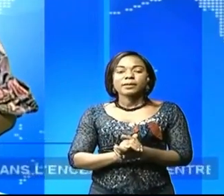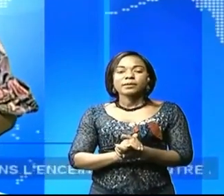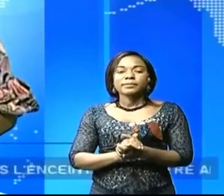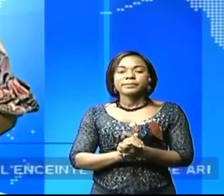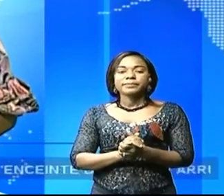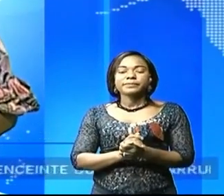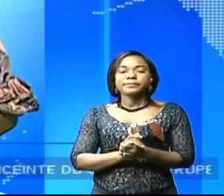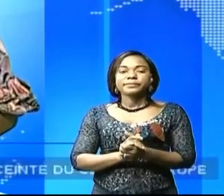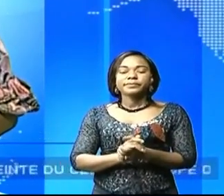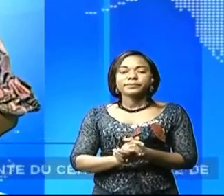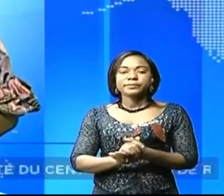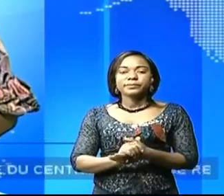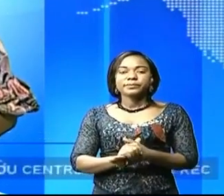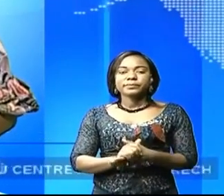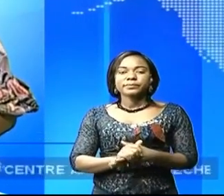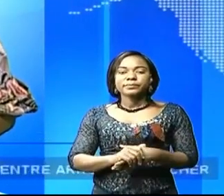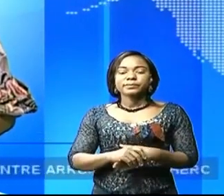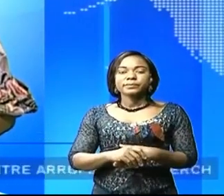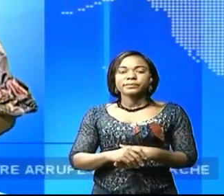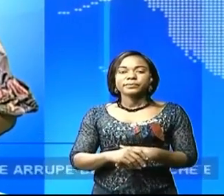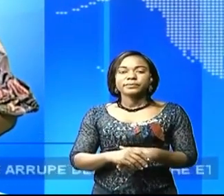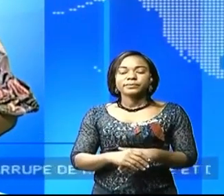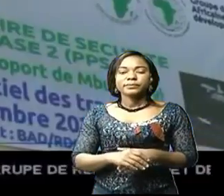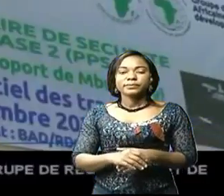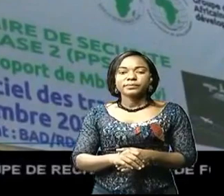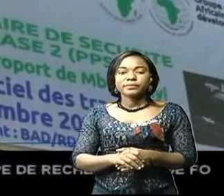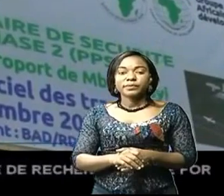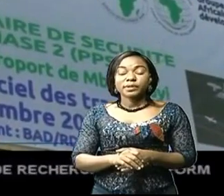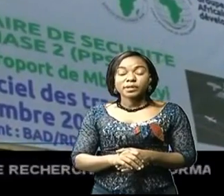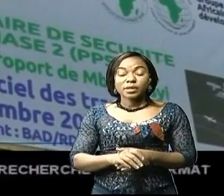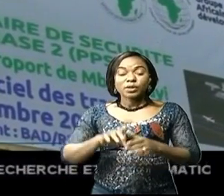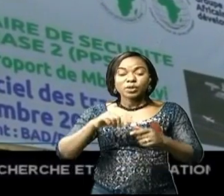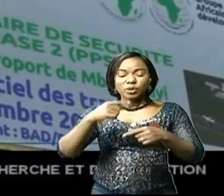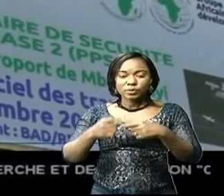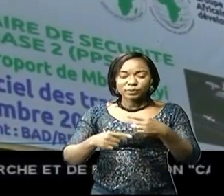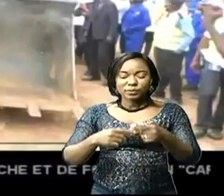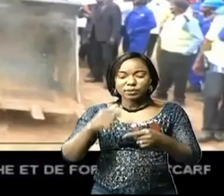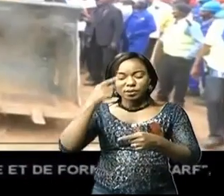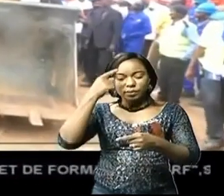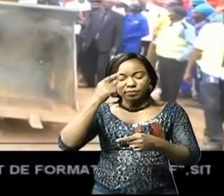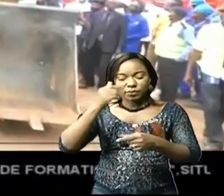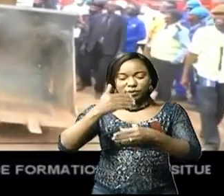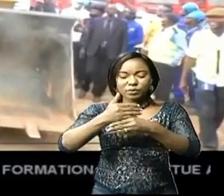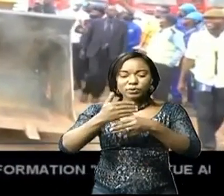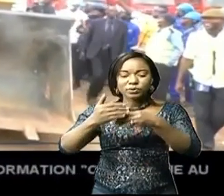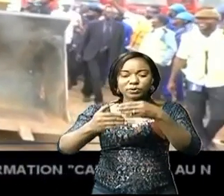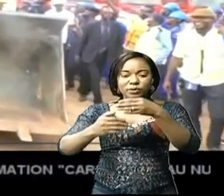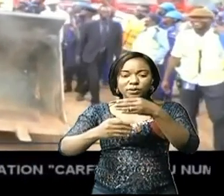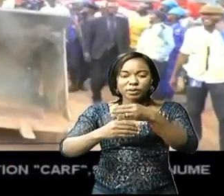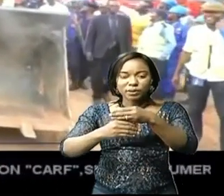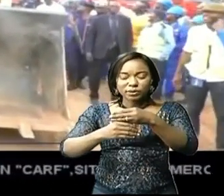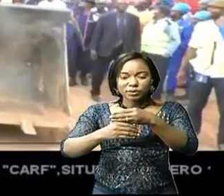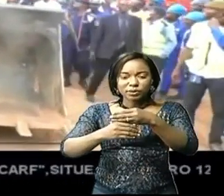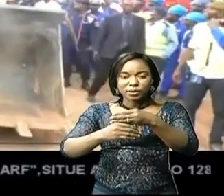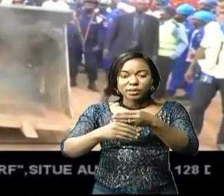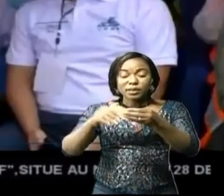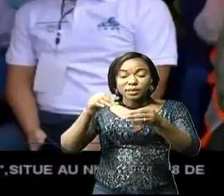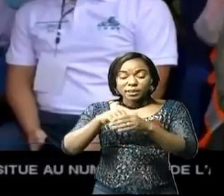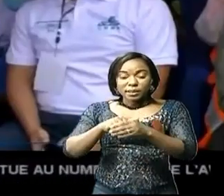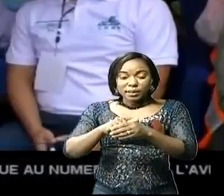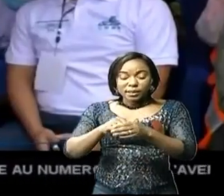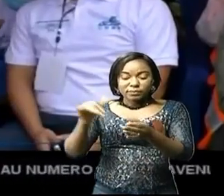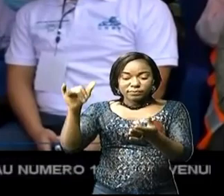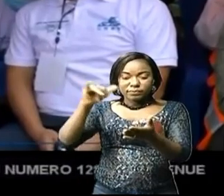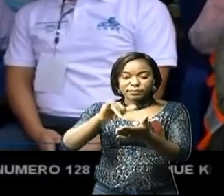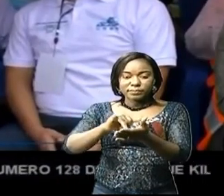sur place à Nimbalaka. C'est parti avec la réhabilitation de l'aéroport national de Bipimba, porte d'entrée et de